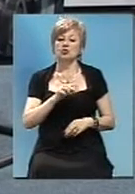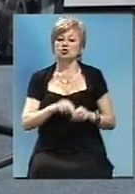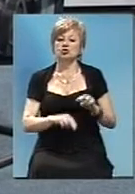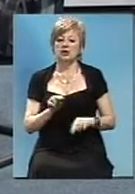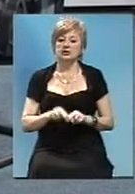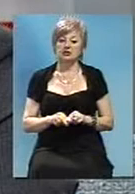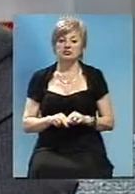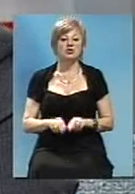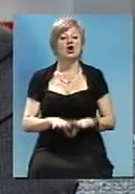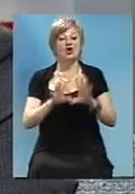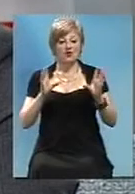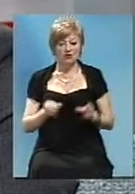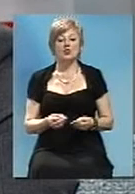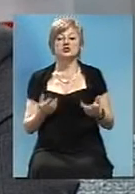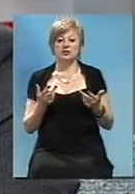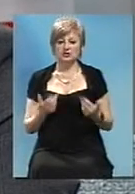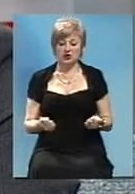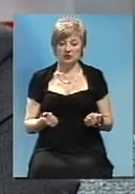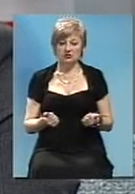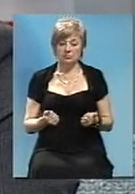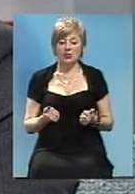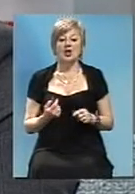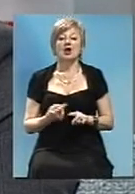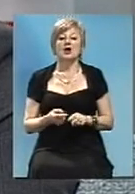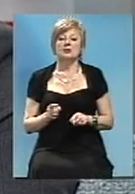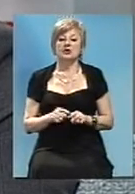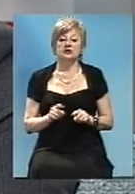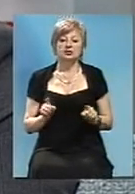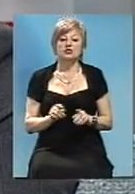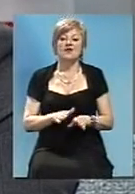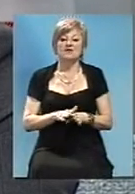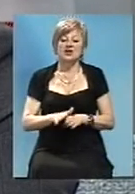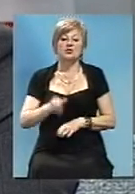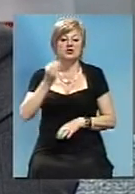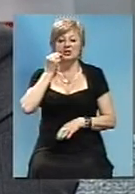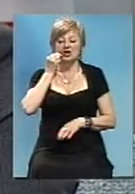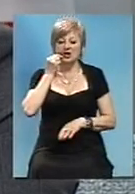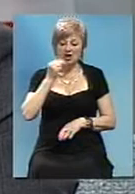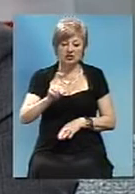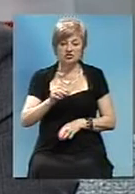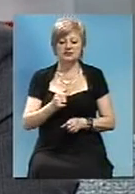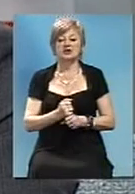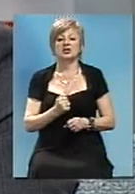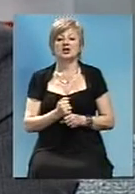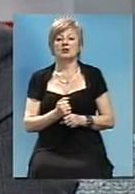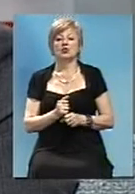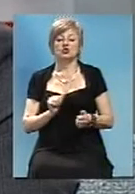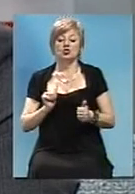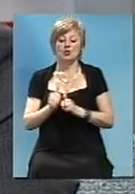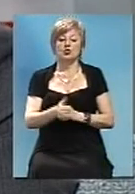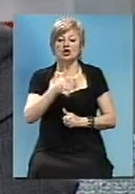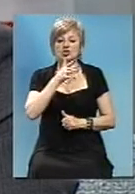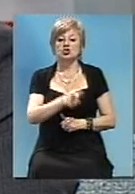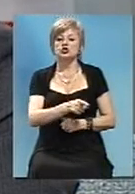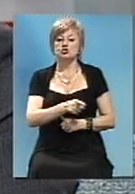В цілому можна сказати, да. Чому? Тому що виконують качіственні роботи, виконують з опереженням сроків.